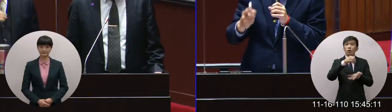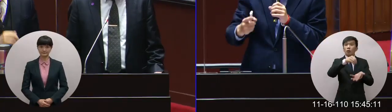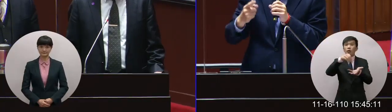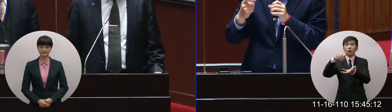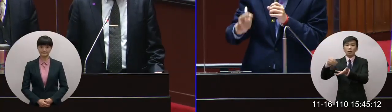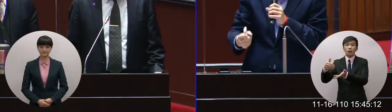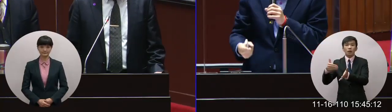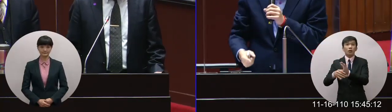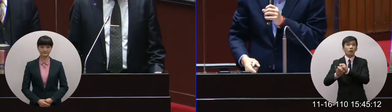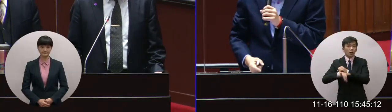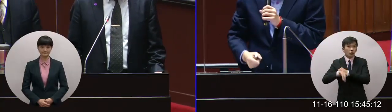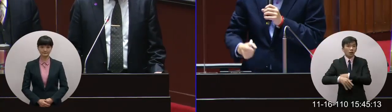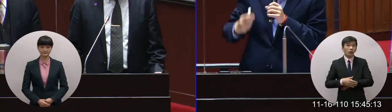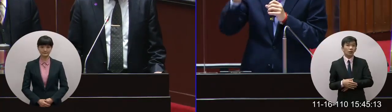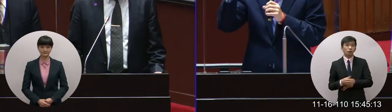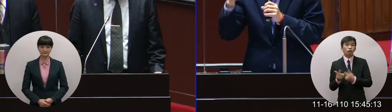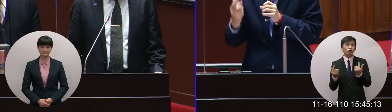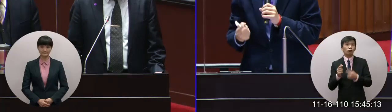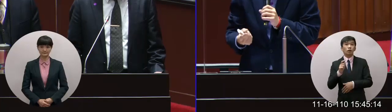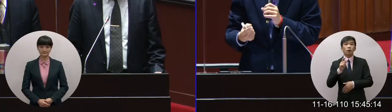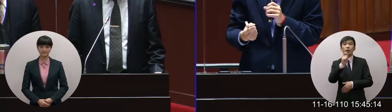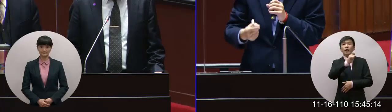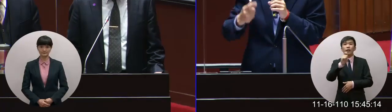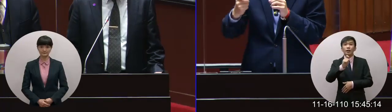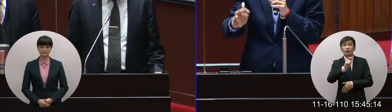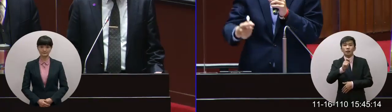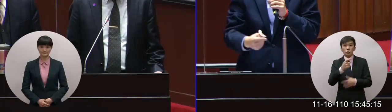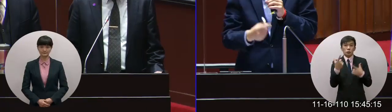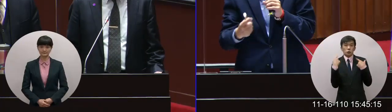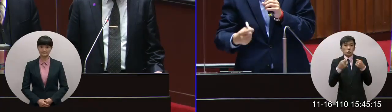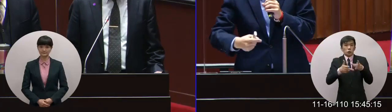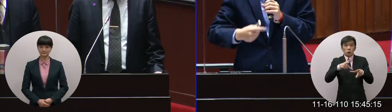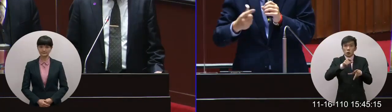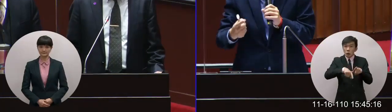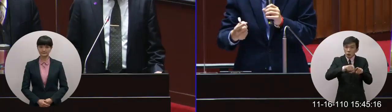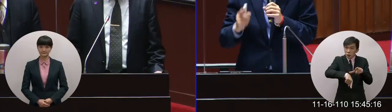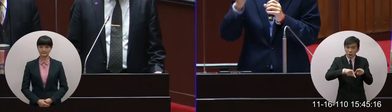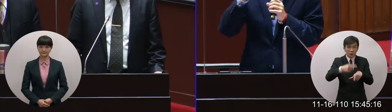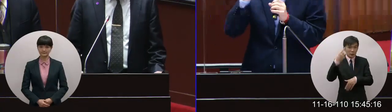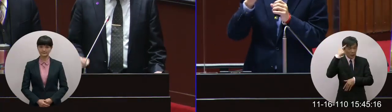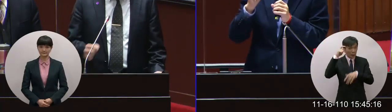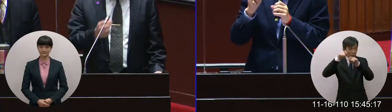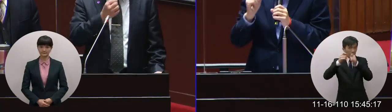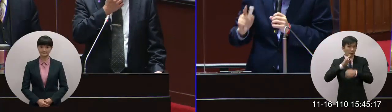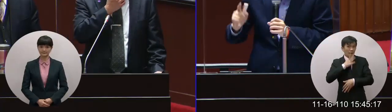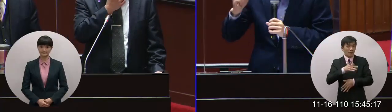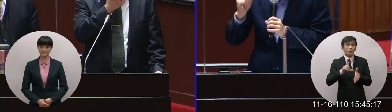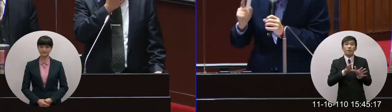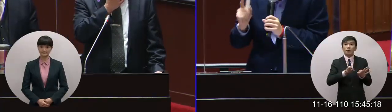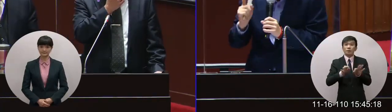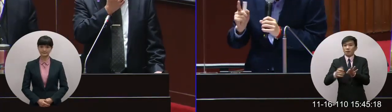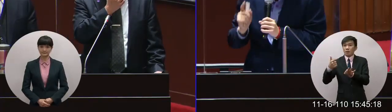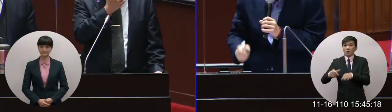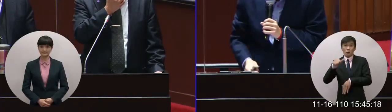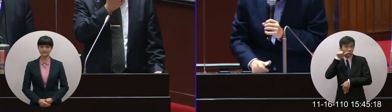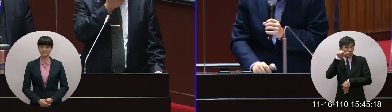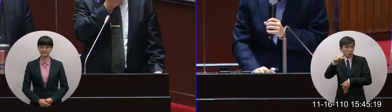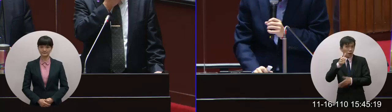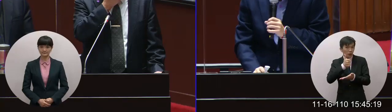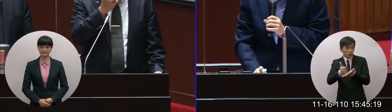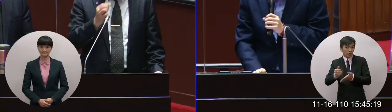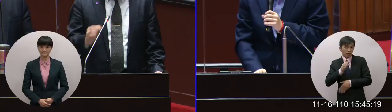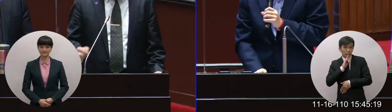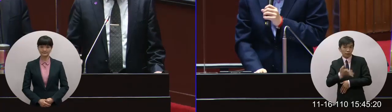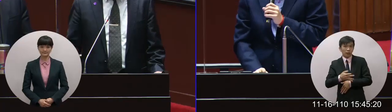還是AZ的原廠是腦袋有問題然後要到五個月才出貨我覺得不太可能所以像這樣的一個奇